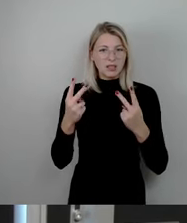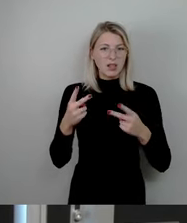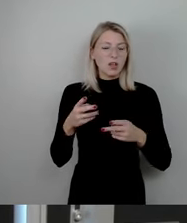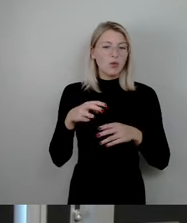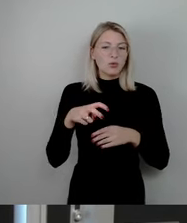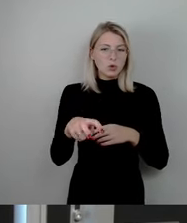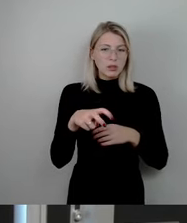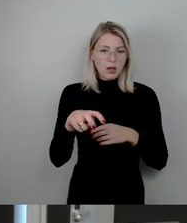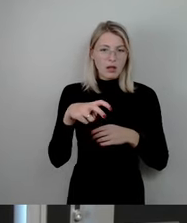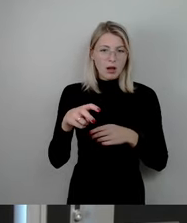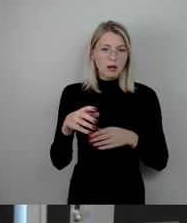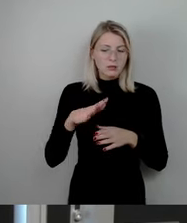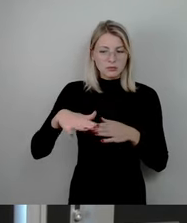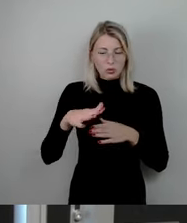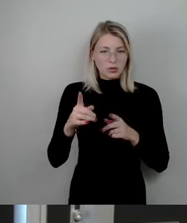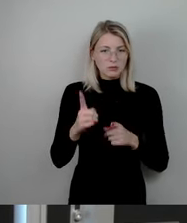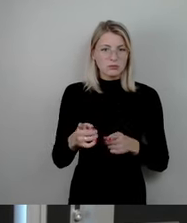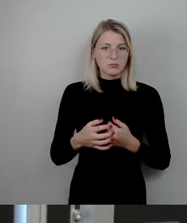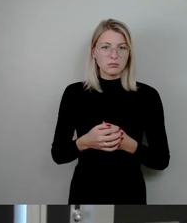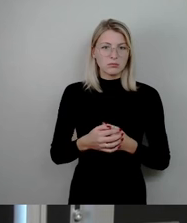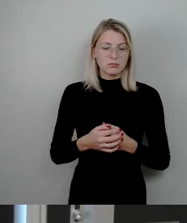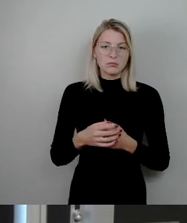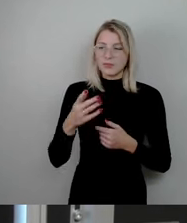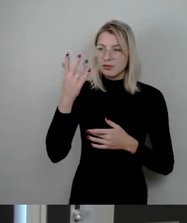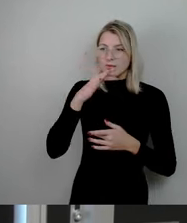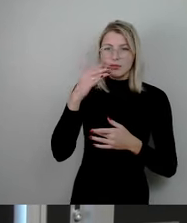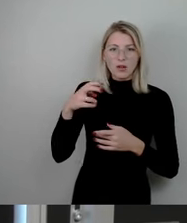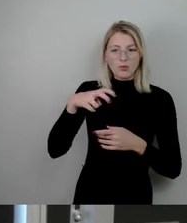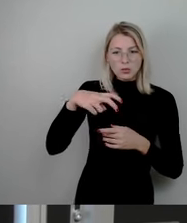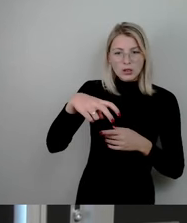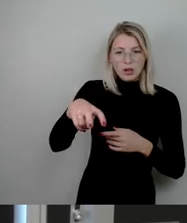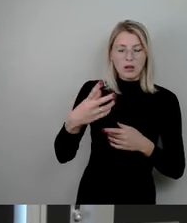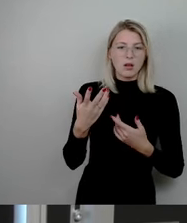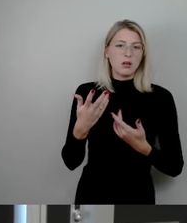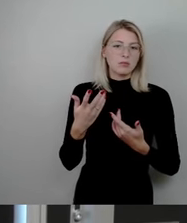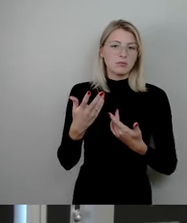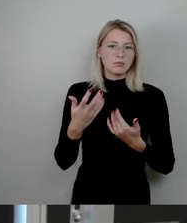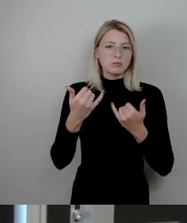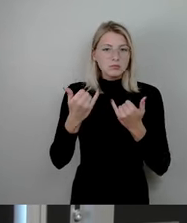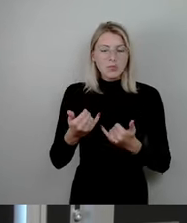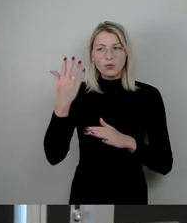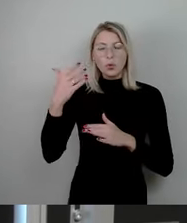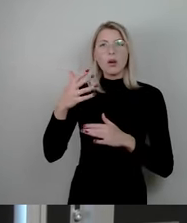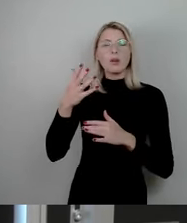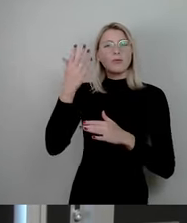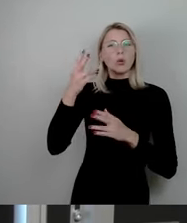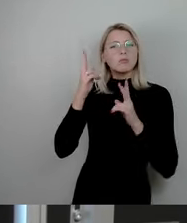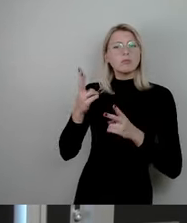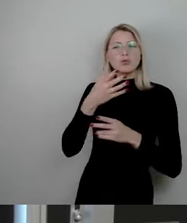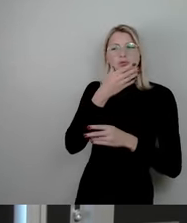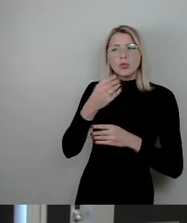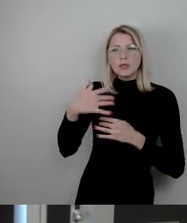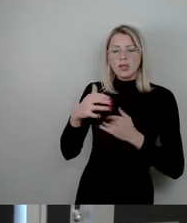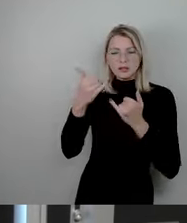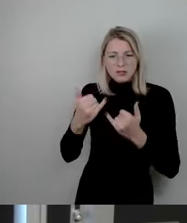wir in Dresden haben, Fußgängerboulevard. Früher war er mal richtig schön. Heute macht man sich Gedanken über Gestaltungssatzung der